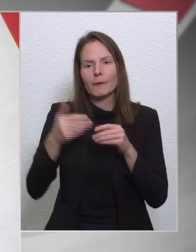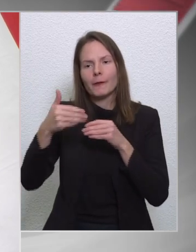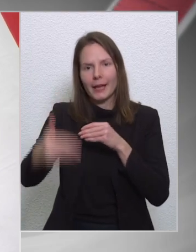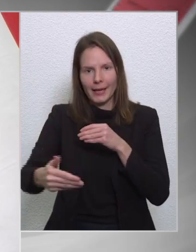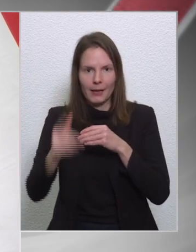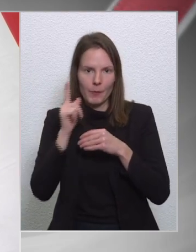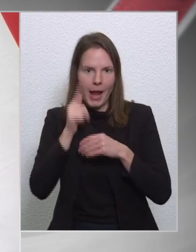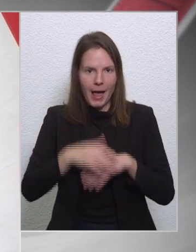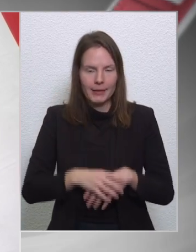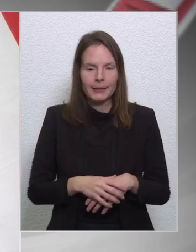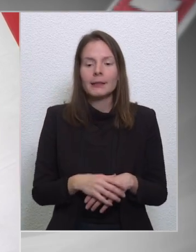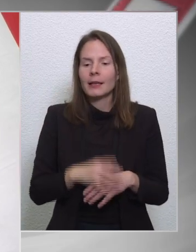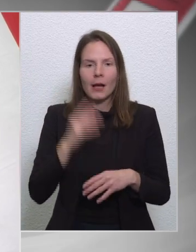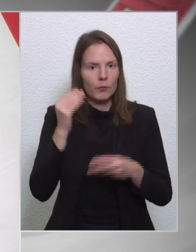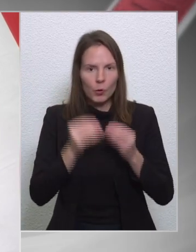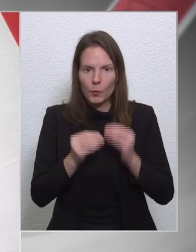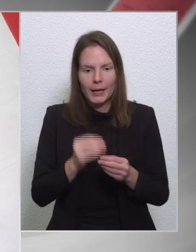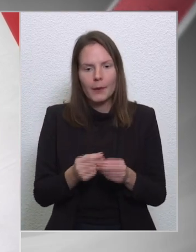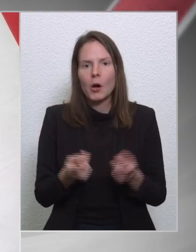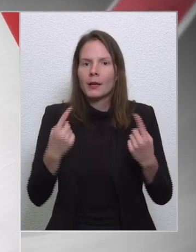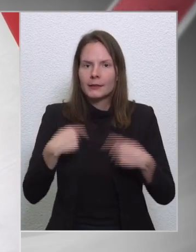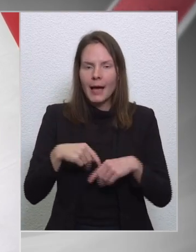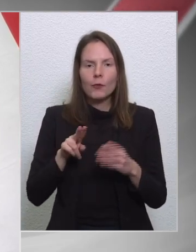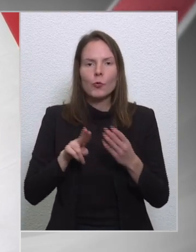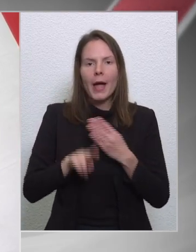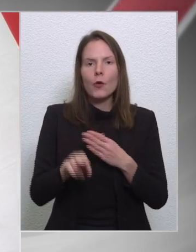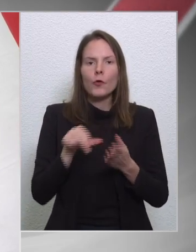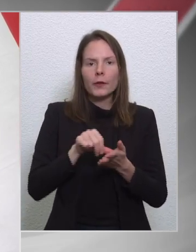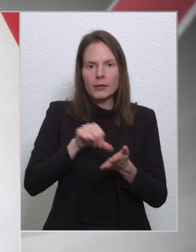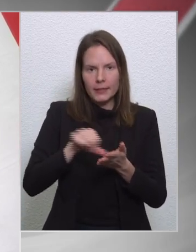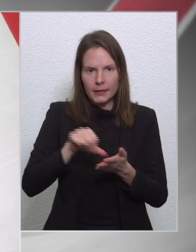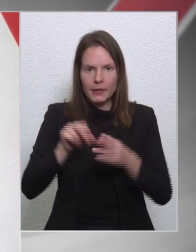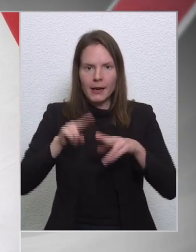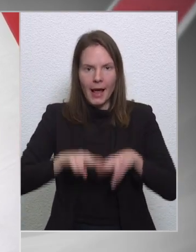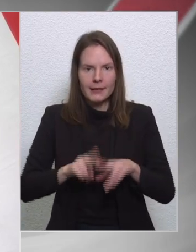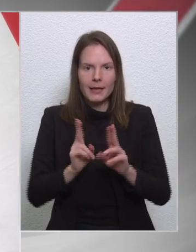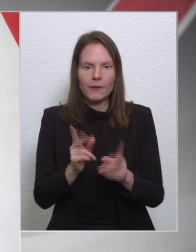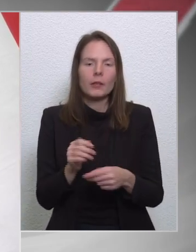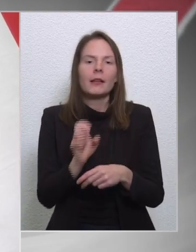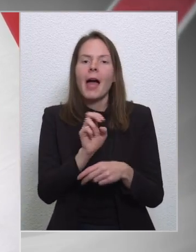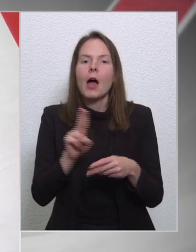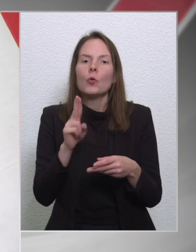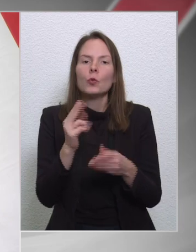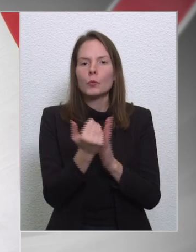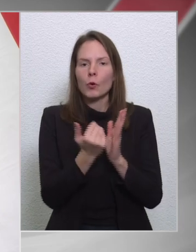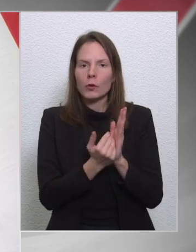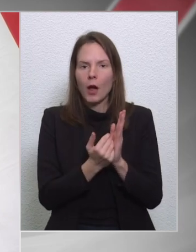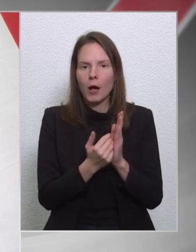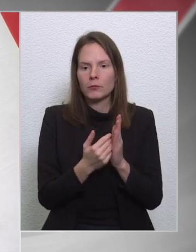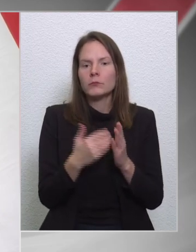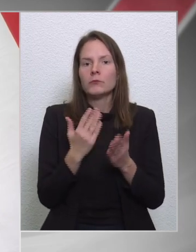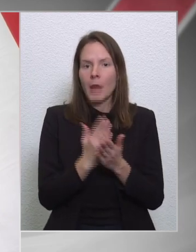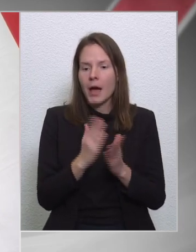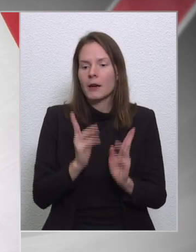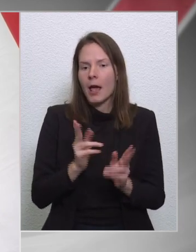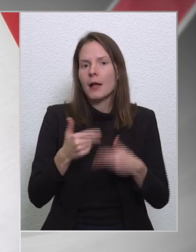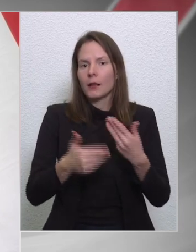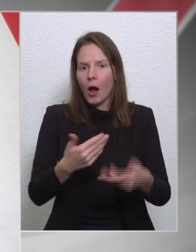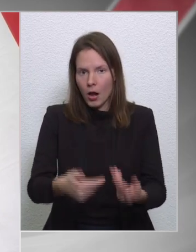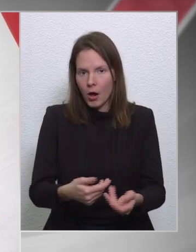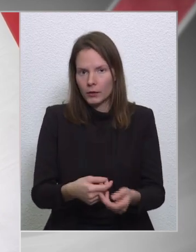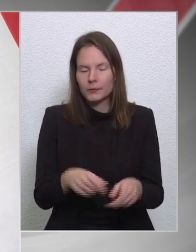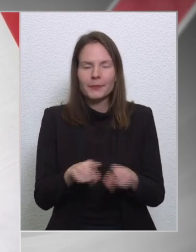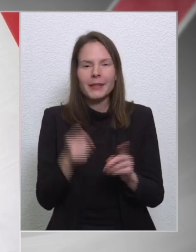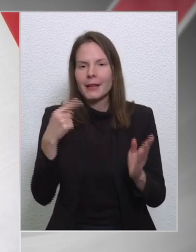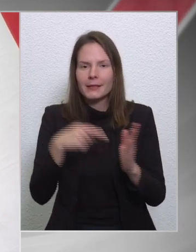de ezt gondolképpen jelenti elálláson nálunk előfinanszírozási rendszer van, tehát az európai uniós programok azok haladhatnak. Ez ilyen